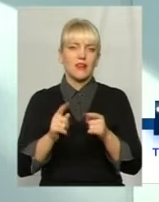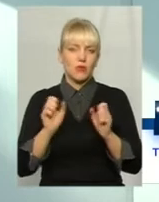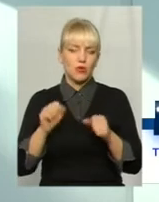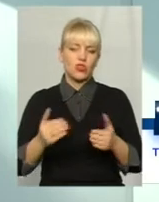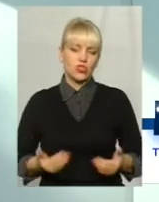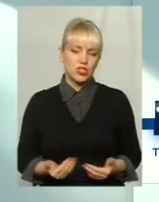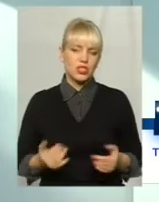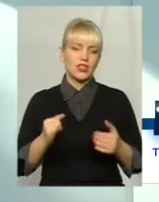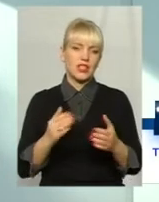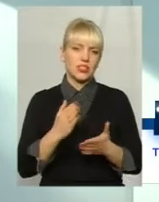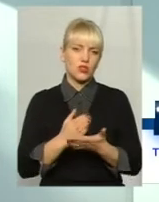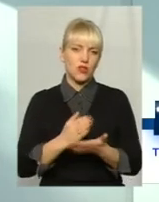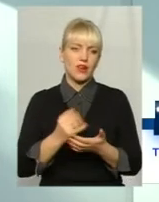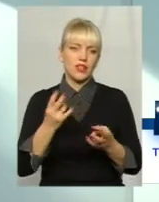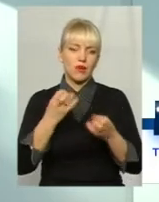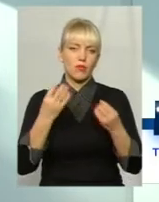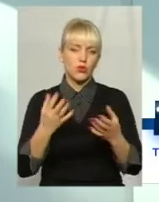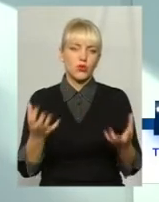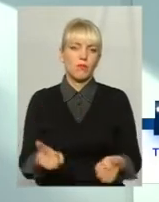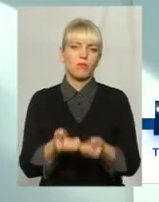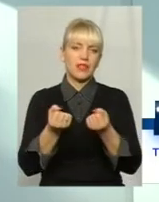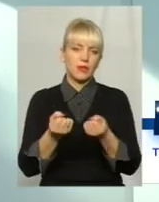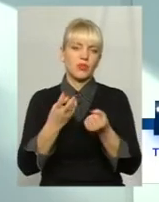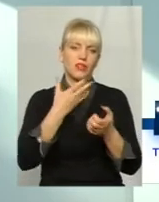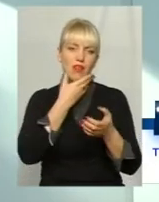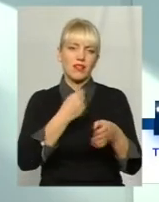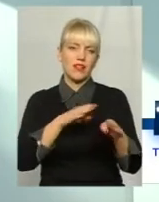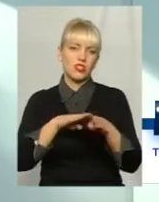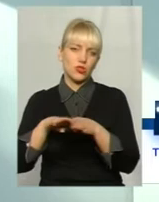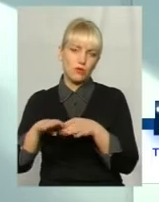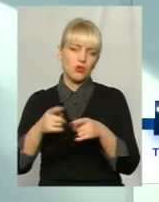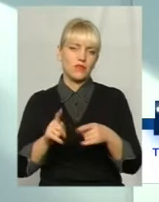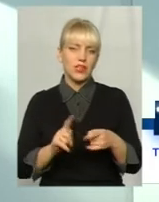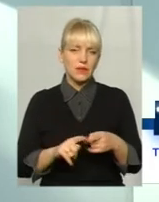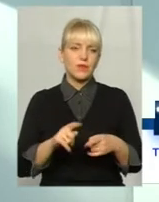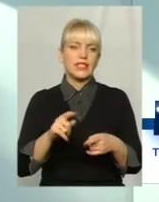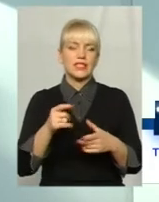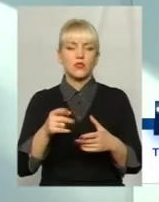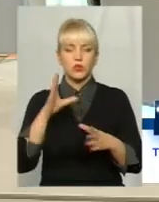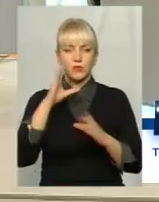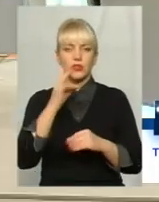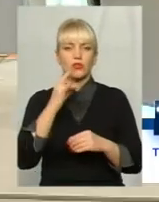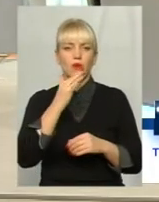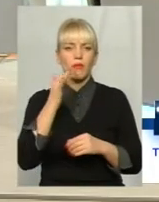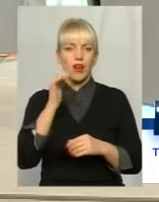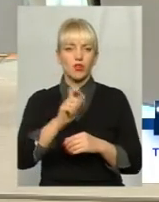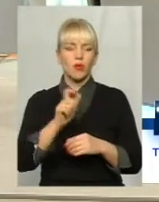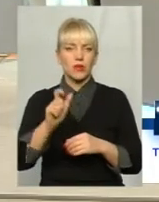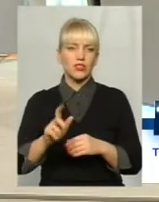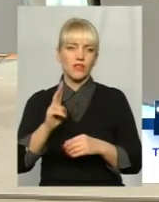підтримувати на належному рівні. Ну, досить є успішні ці будинки, але багато мешканців,